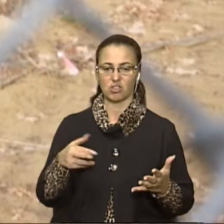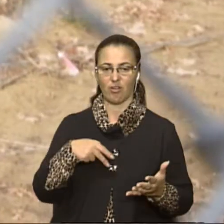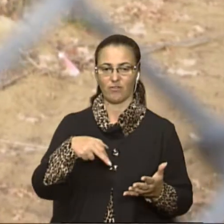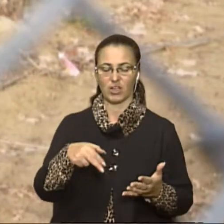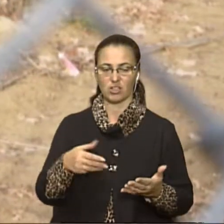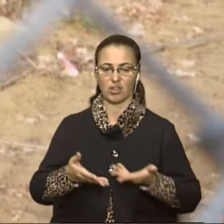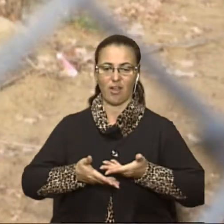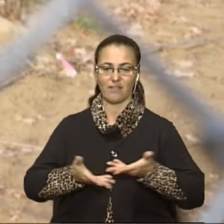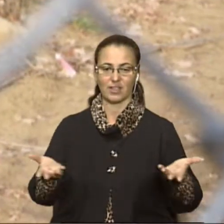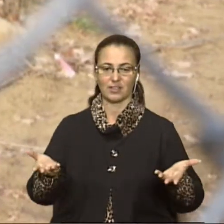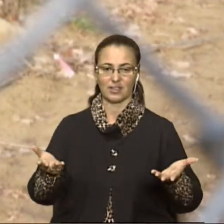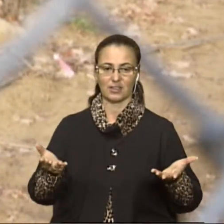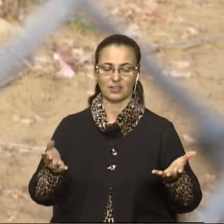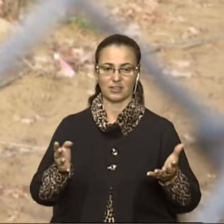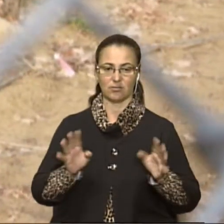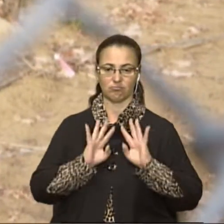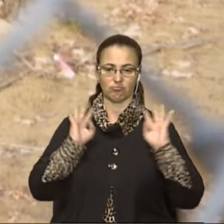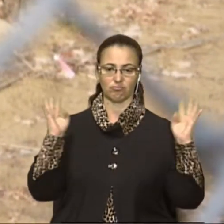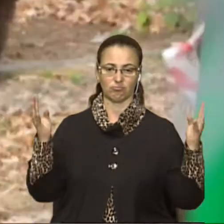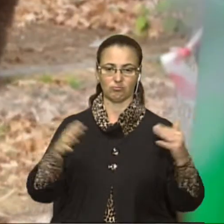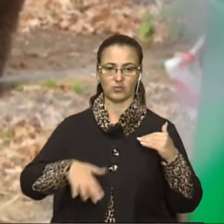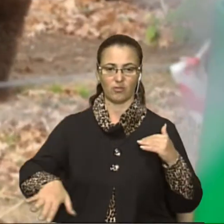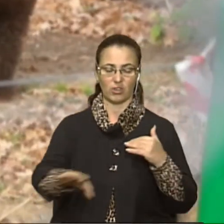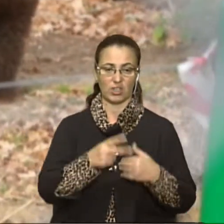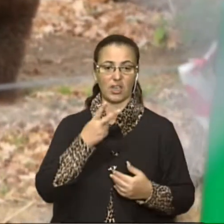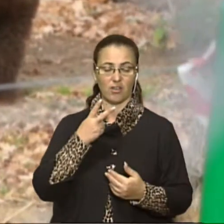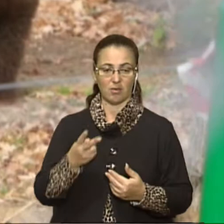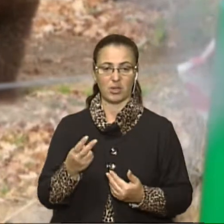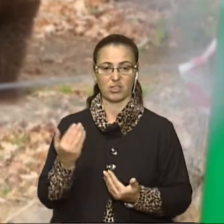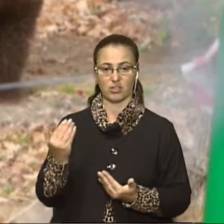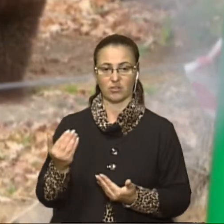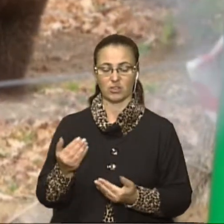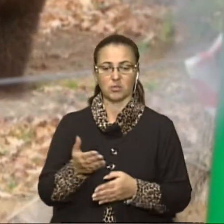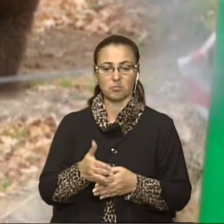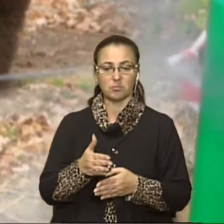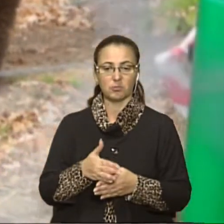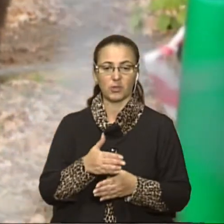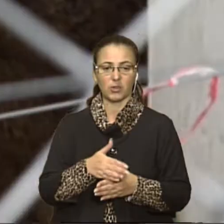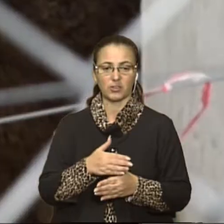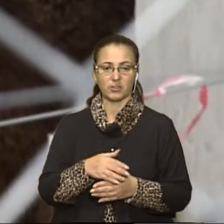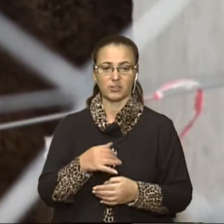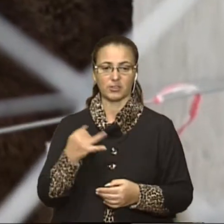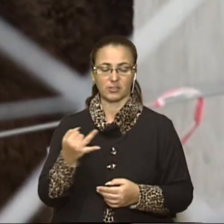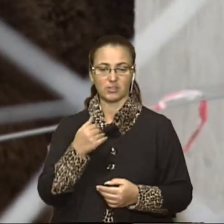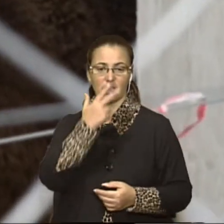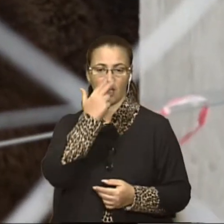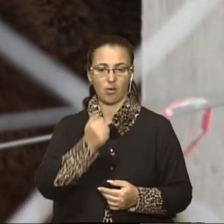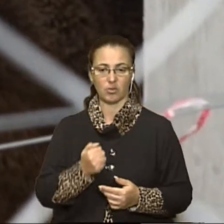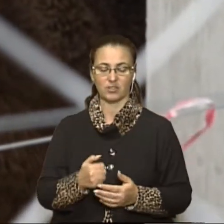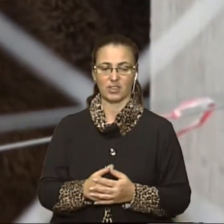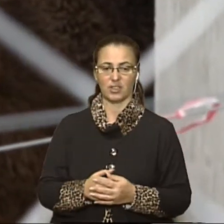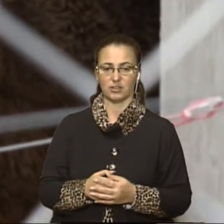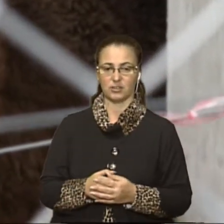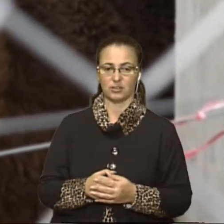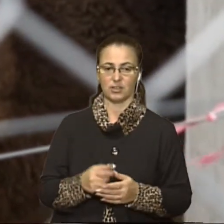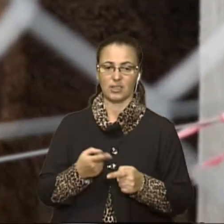відкритий вольєр. Як ви бачите, вони помаленьку дуже цікаво адаптовуються, тому що